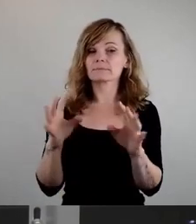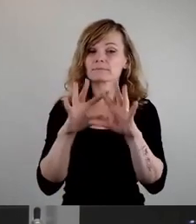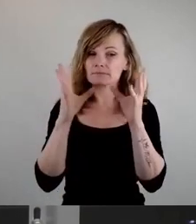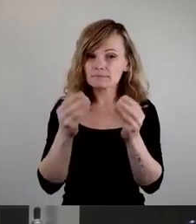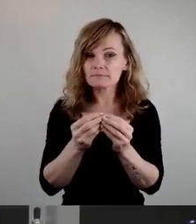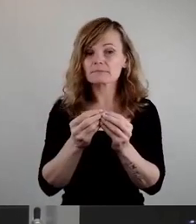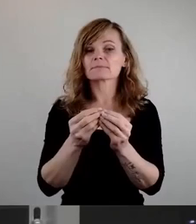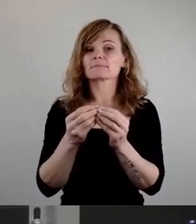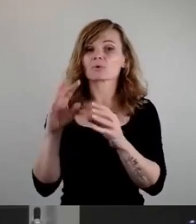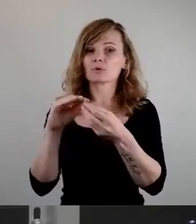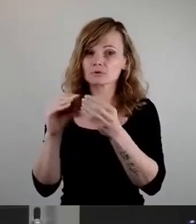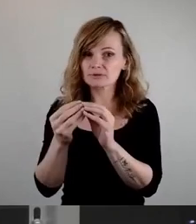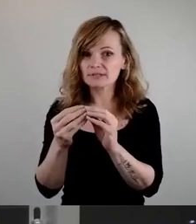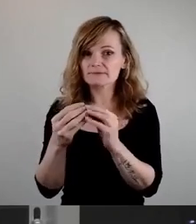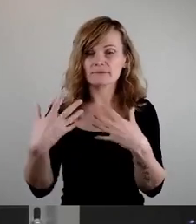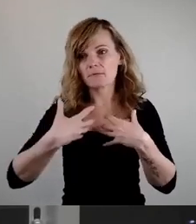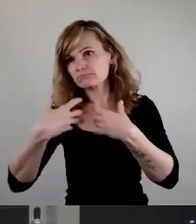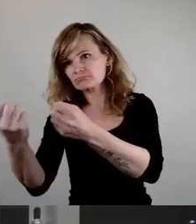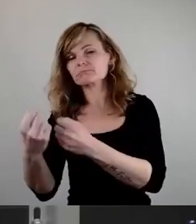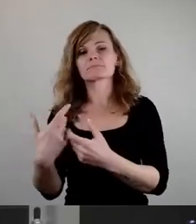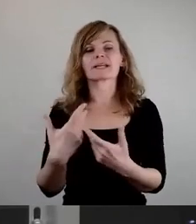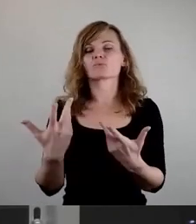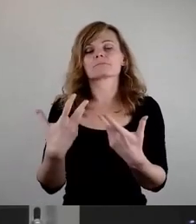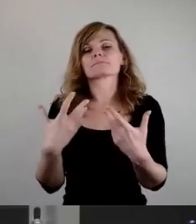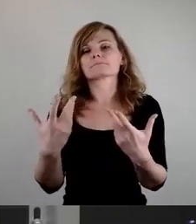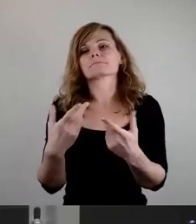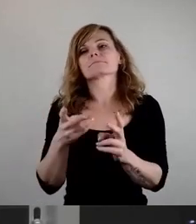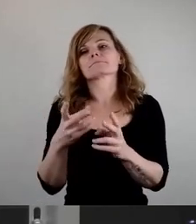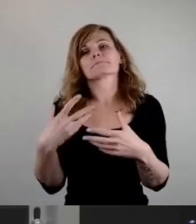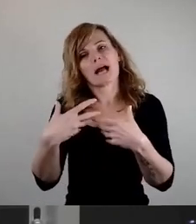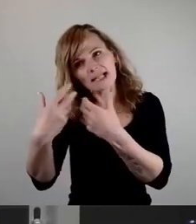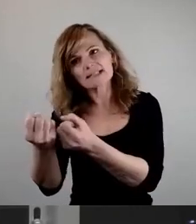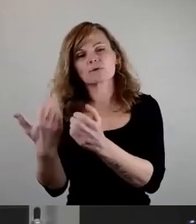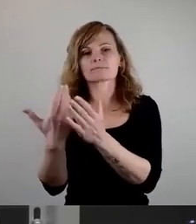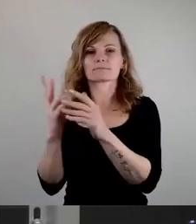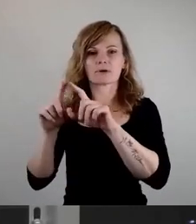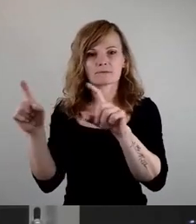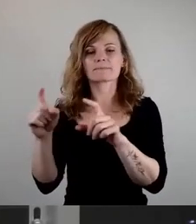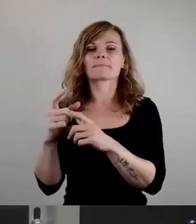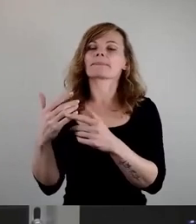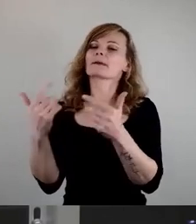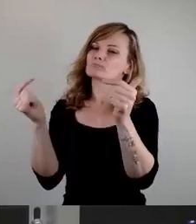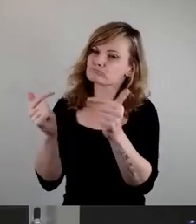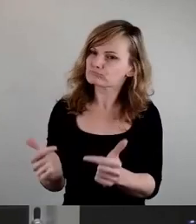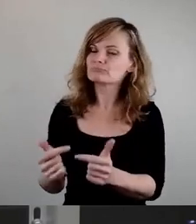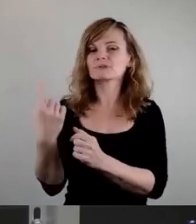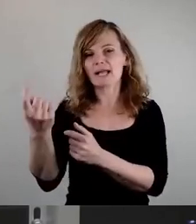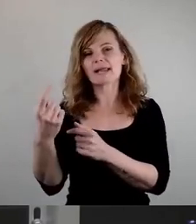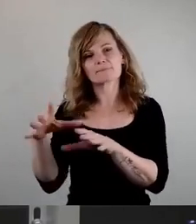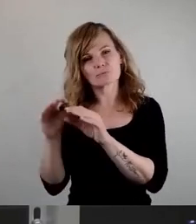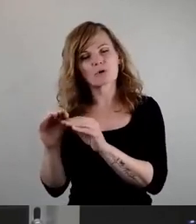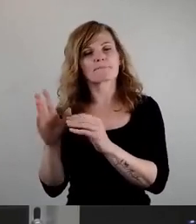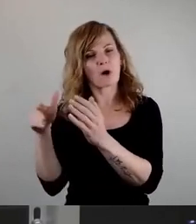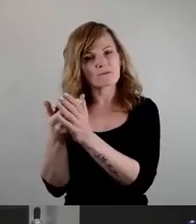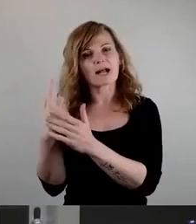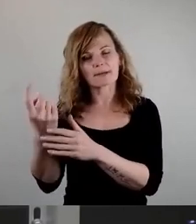konstruktiv das an sich gerissen hat, oder an sich genommen hat, will ich mal sagen, das gekümmert, genau. So, und